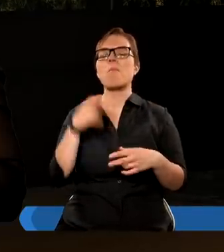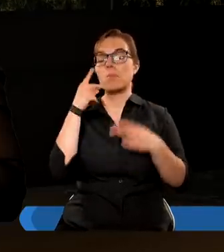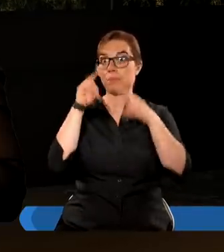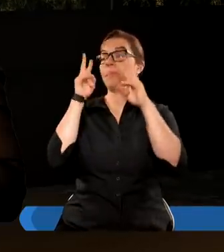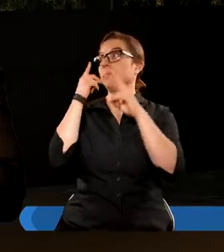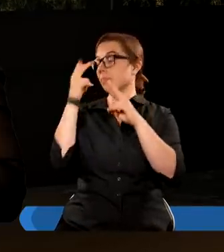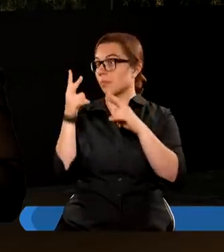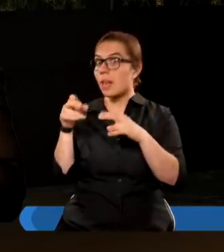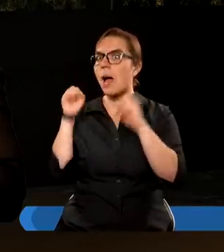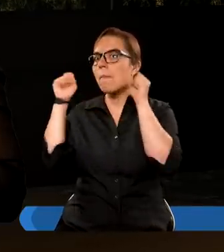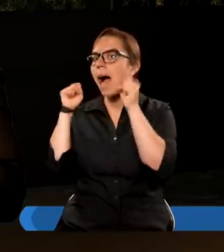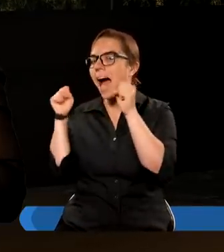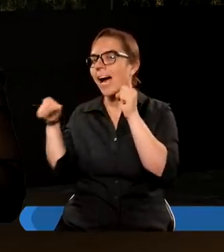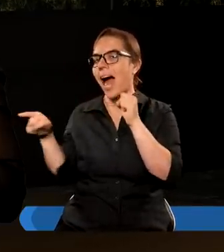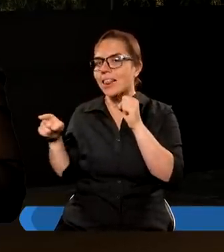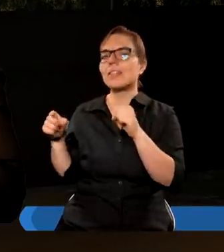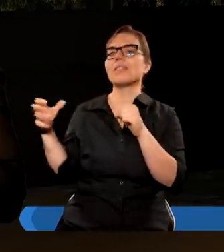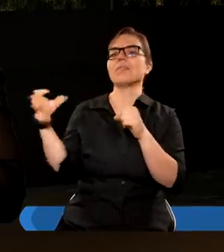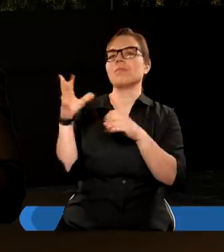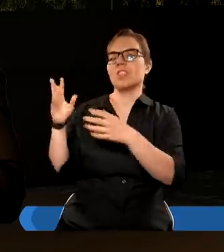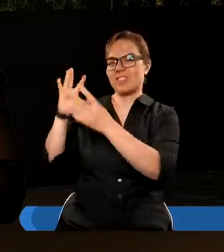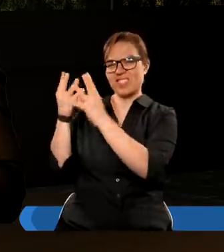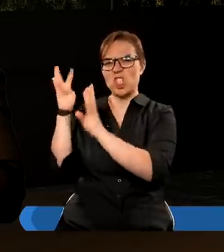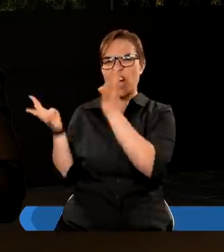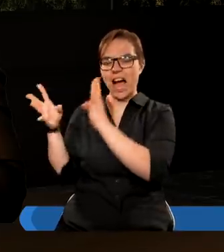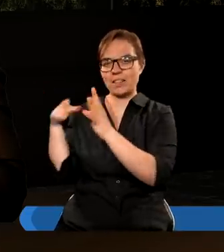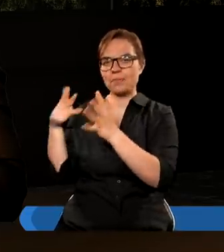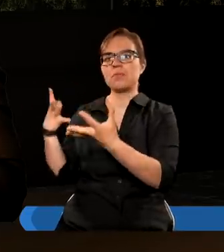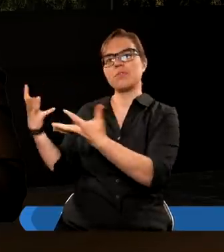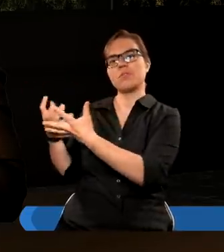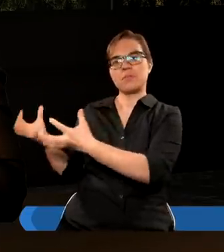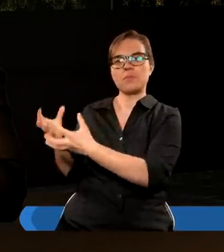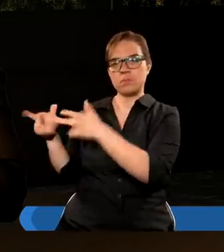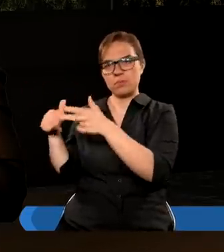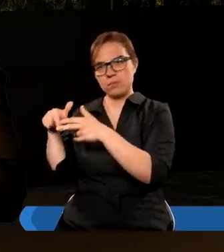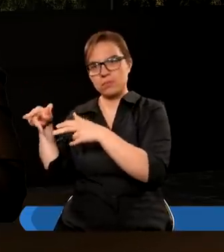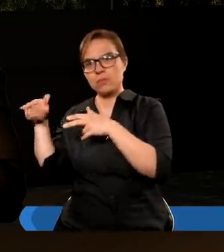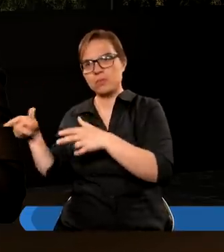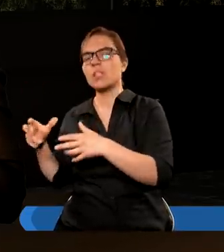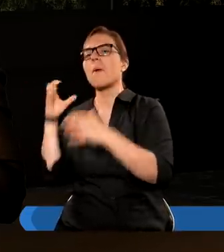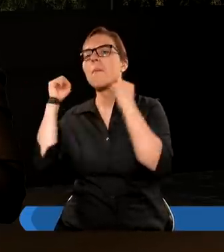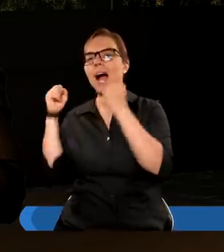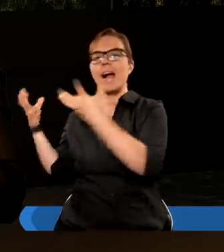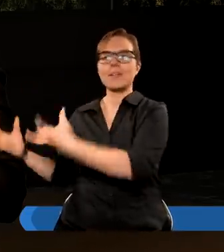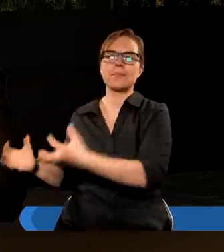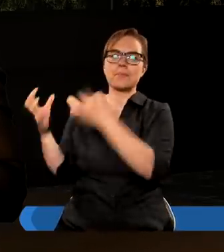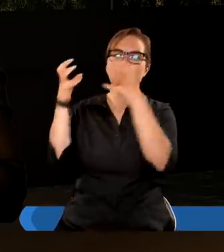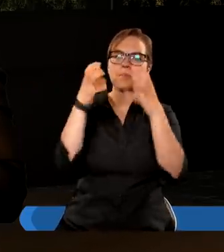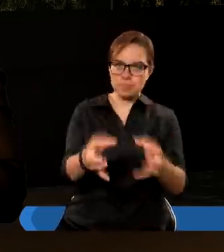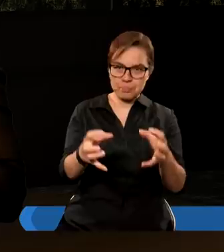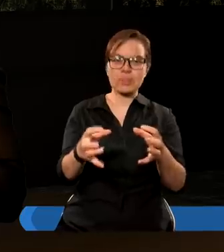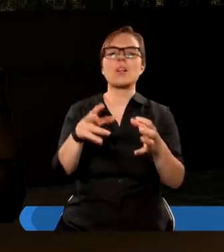oczy, ujrzał za sobą barana, który rogami uwikłał się w krzakach. Podszedł wtedy Abraham, a wziąwszy barana,